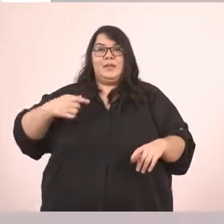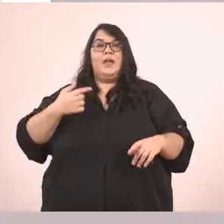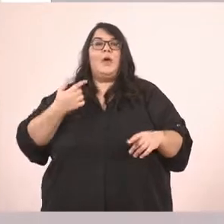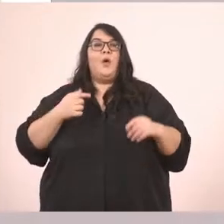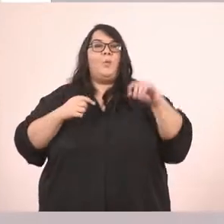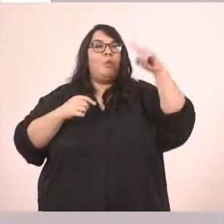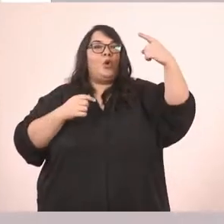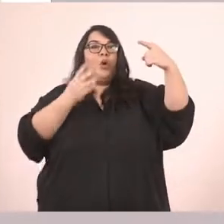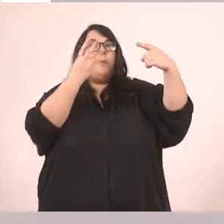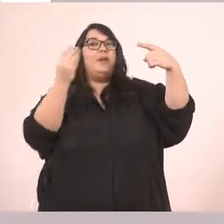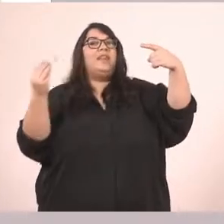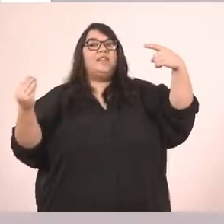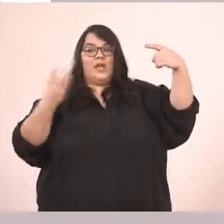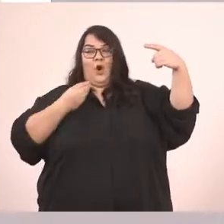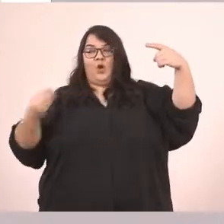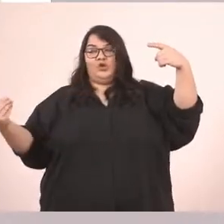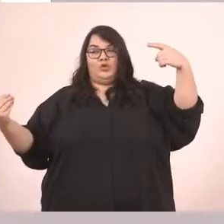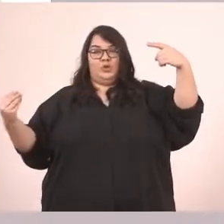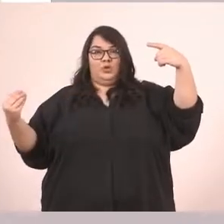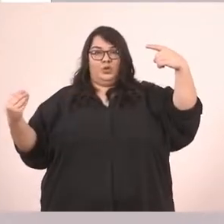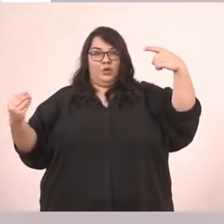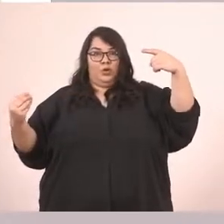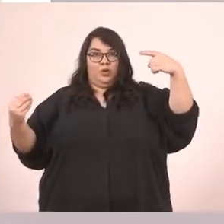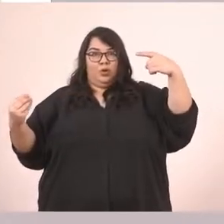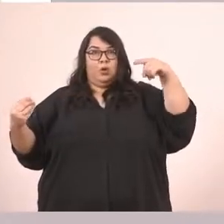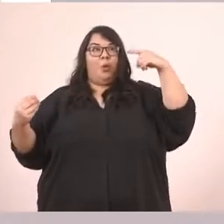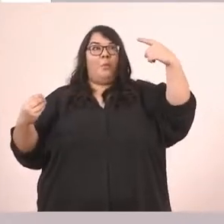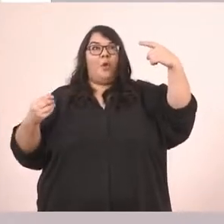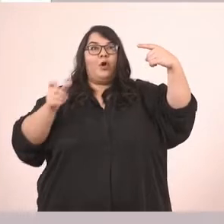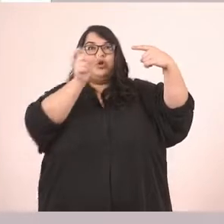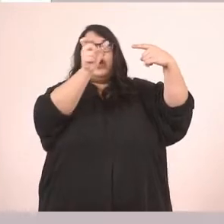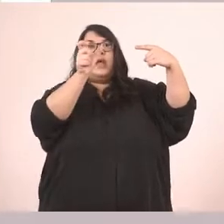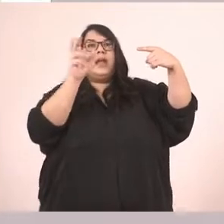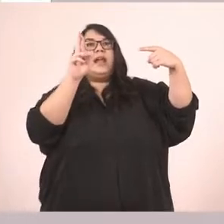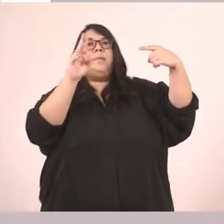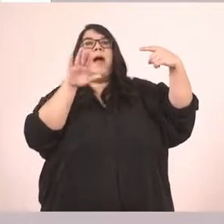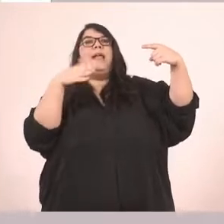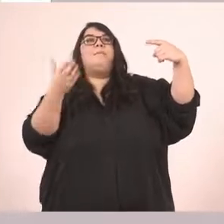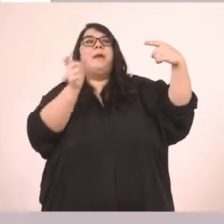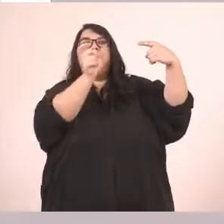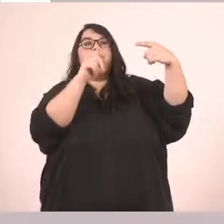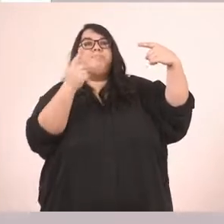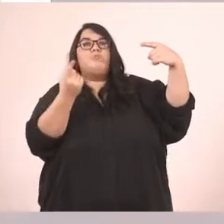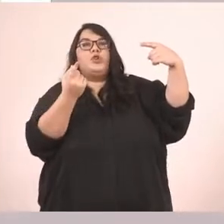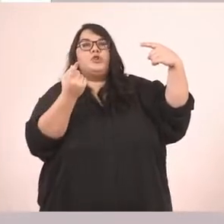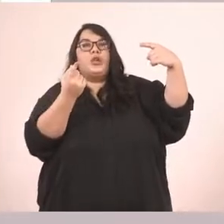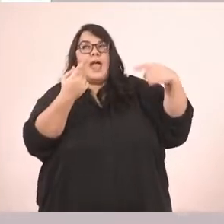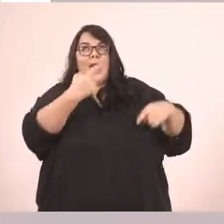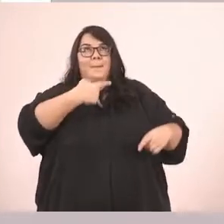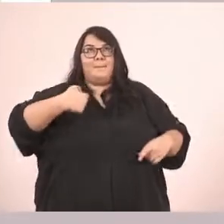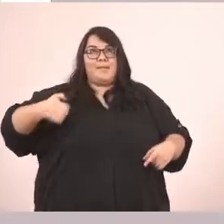πληθυντικού αριθμού. Άρα θέλω και το πρώτο πρόσωπο πληθυντικού αριθμού του ρήματος είμαι. Άρα τι θα πούμε.